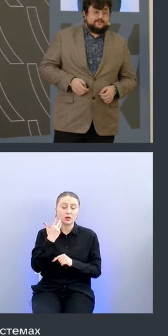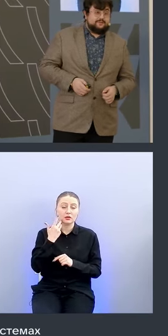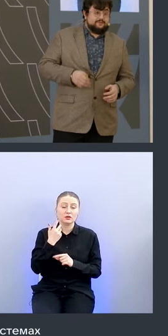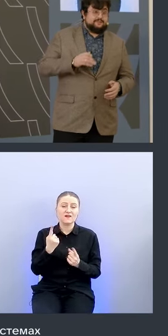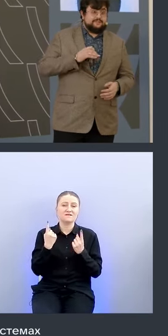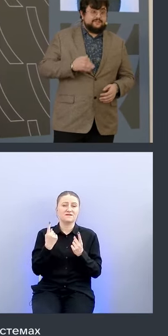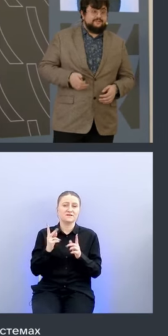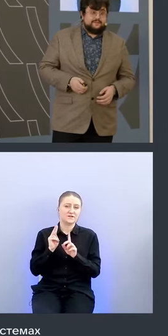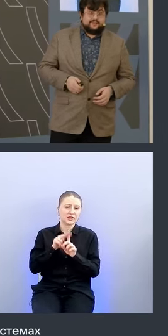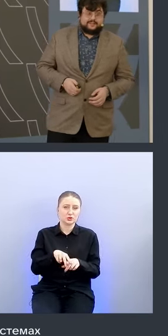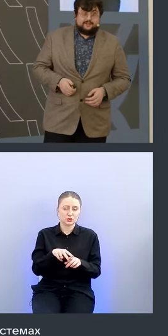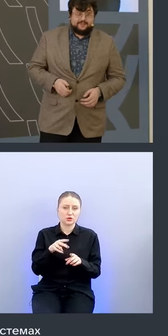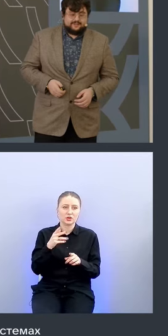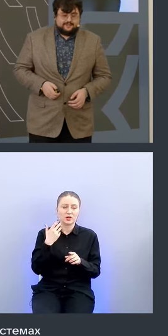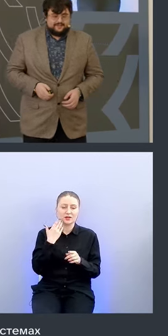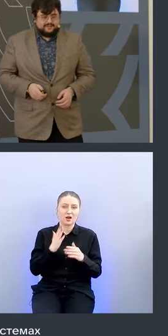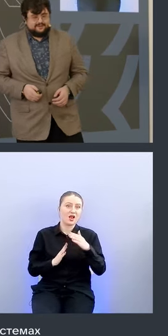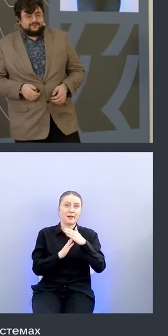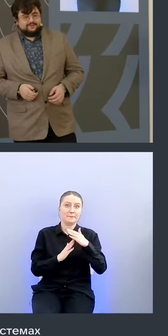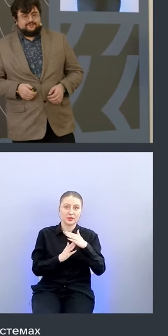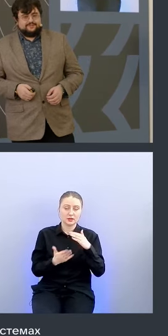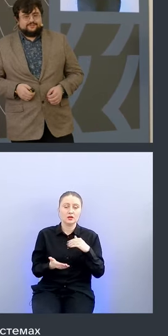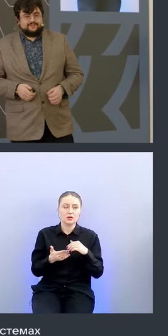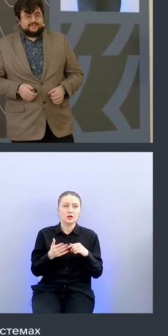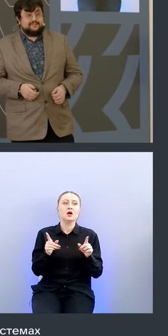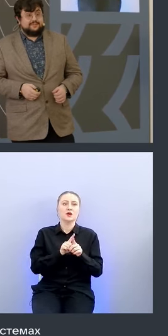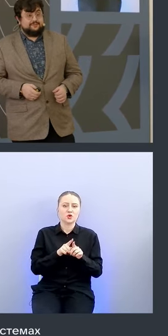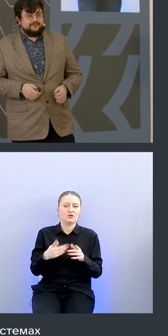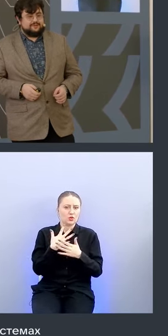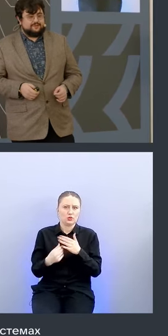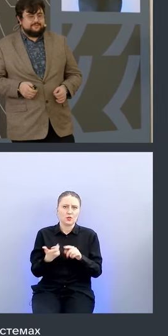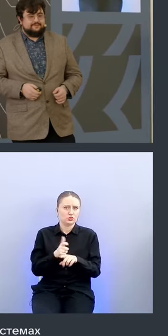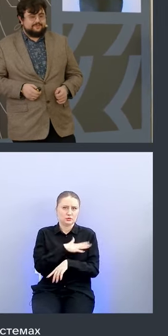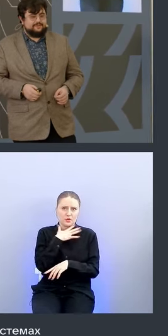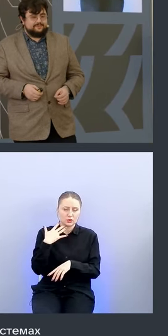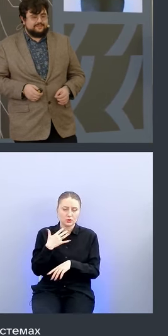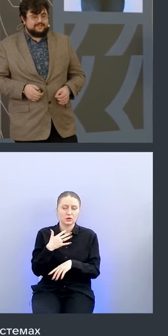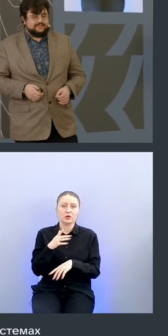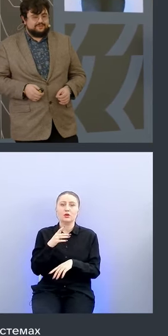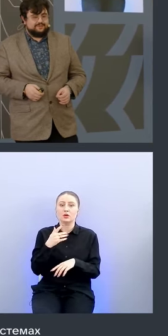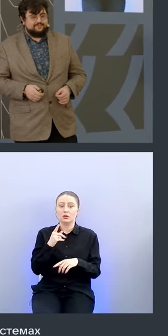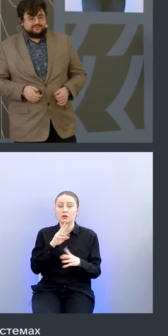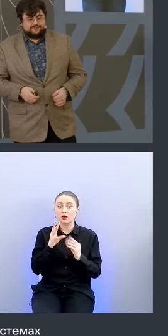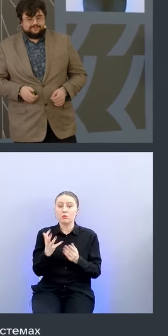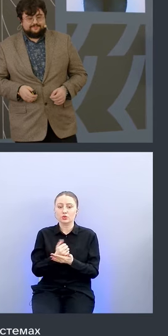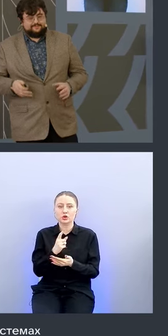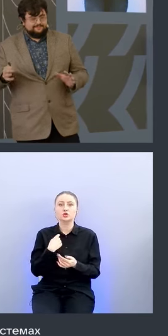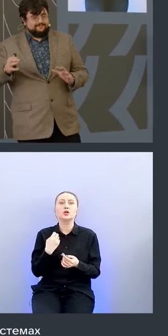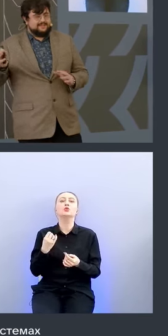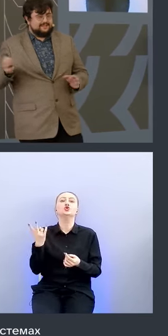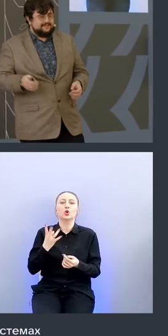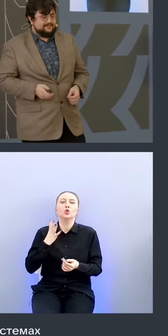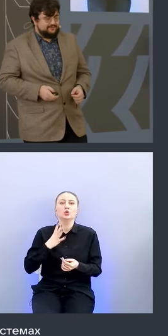высоких ну то есть выставленных реквестах и лимитах он все равно отъедает слишком много то есть там суд получалось то что нам нужно еще